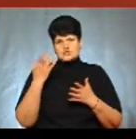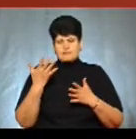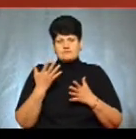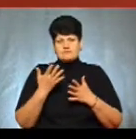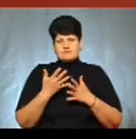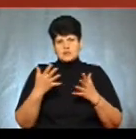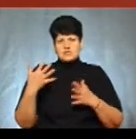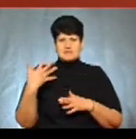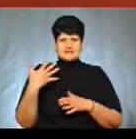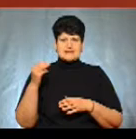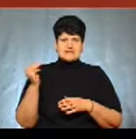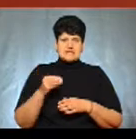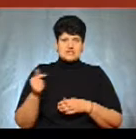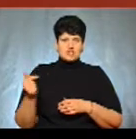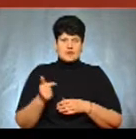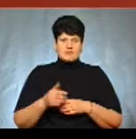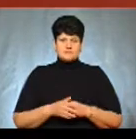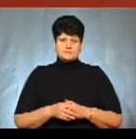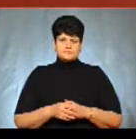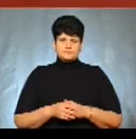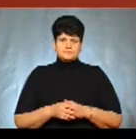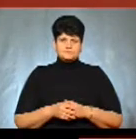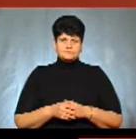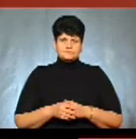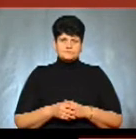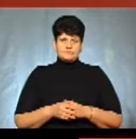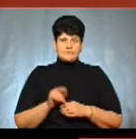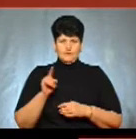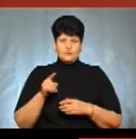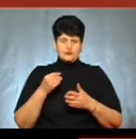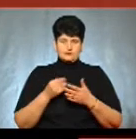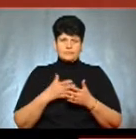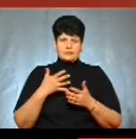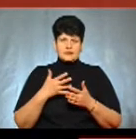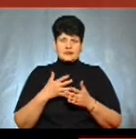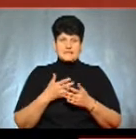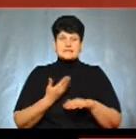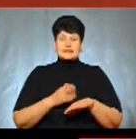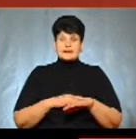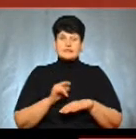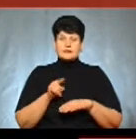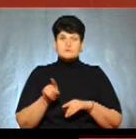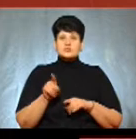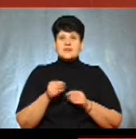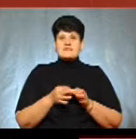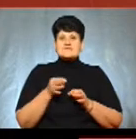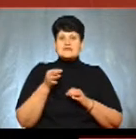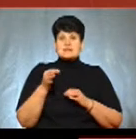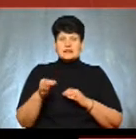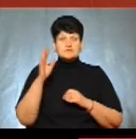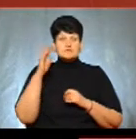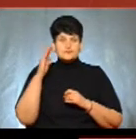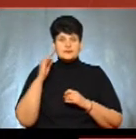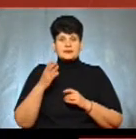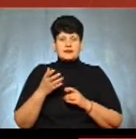понад 50 тисяч гривень. Отже, вони дороговартісні. І складні тим, що вони віддалені від вододжерел.